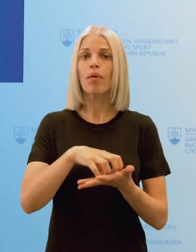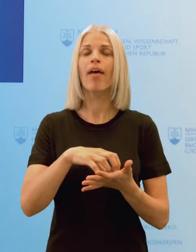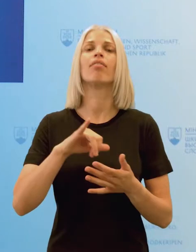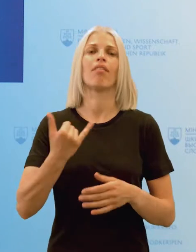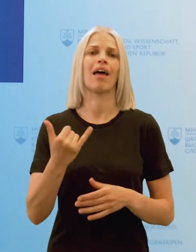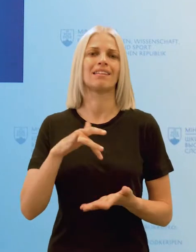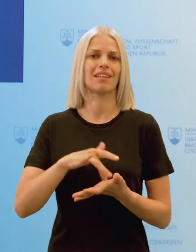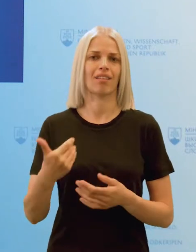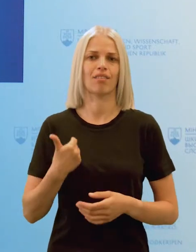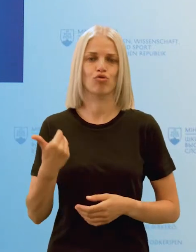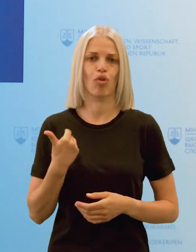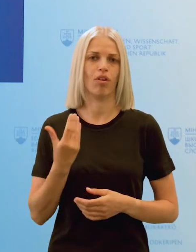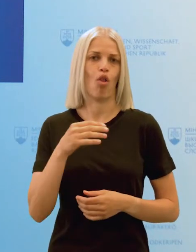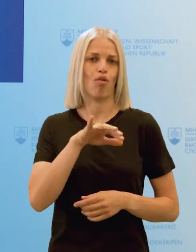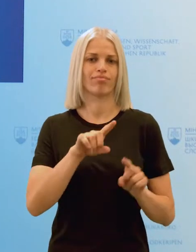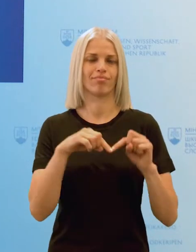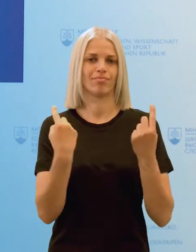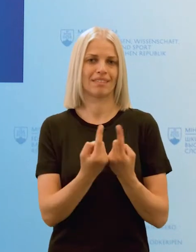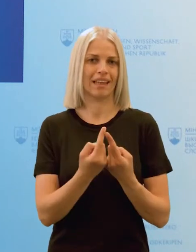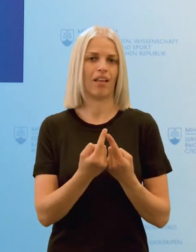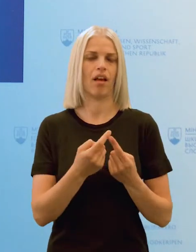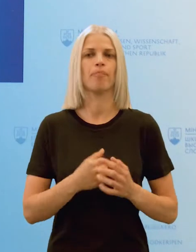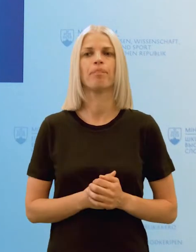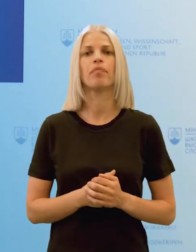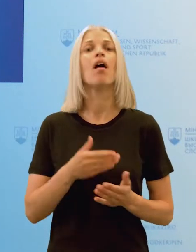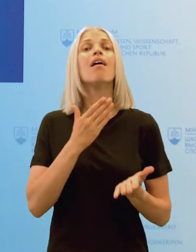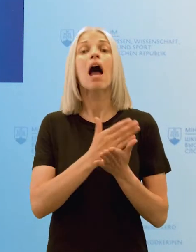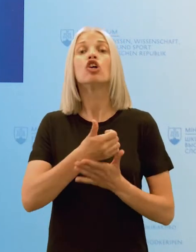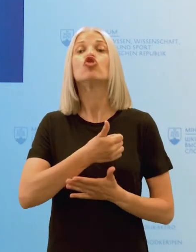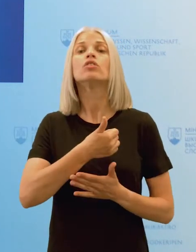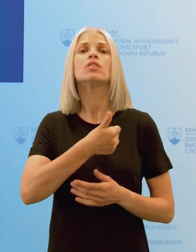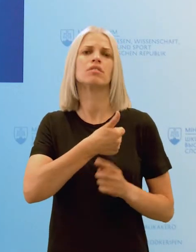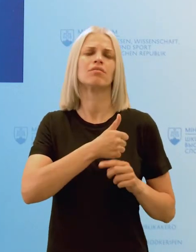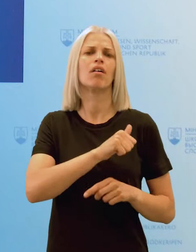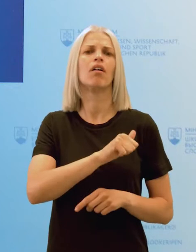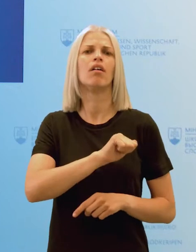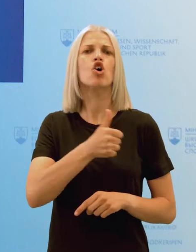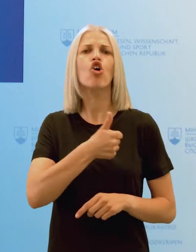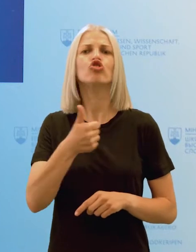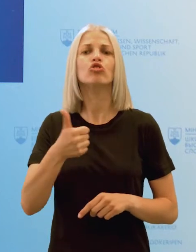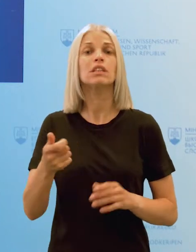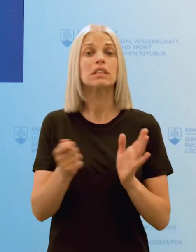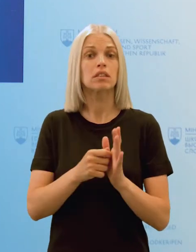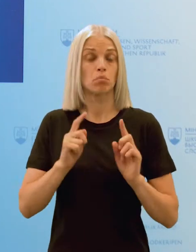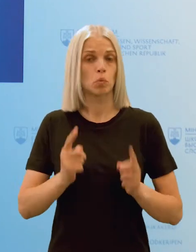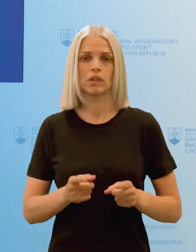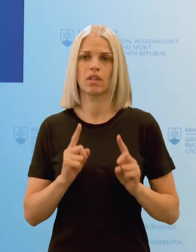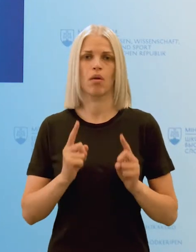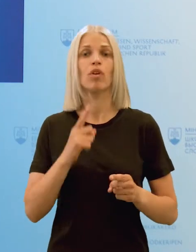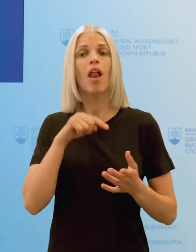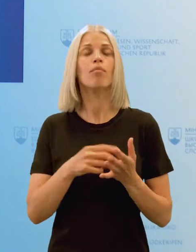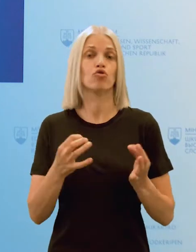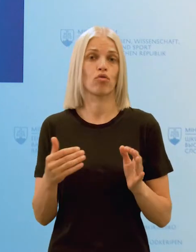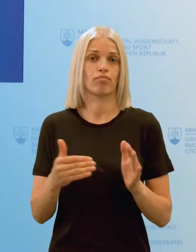stredných školách. Nemusia si ale zakupiť učebnice pre každý ročník. Zakupujú si učebnice podľa toho, čo naozaj